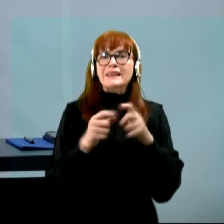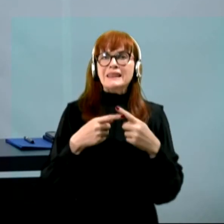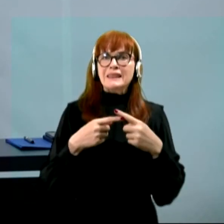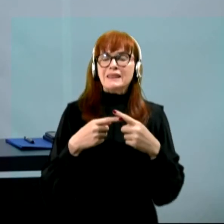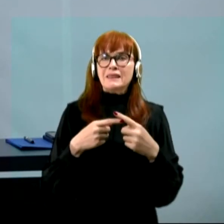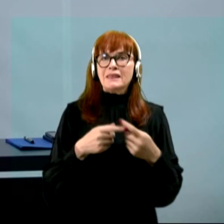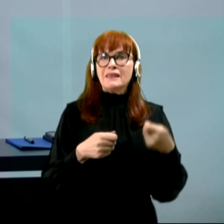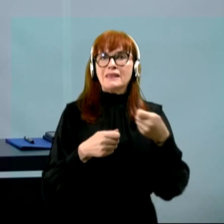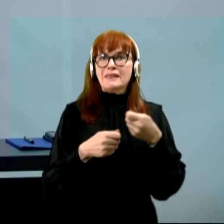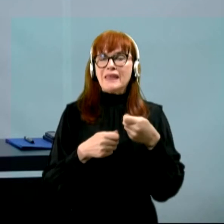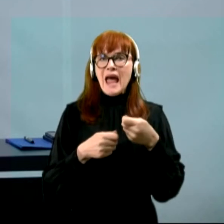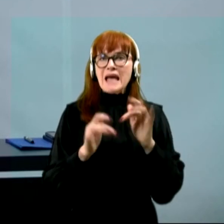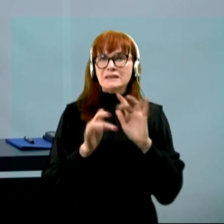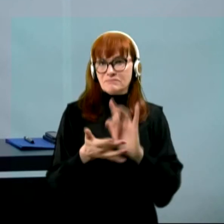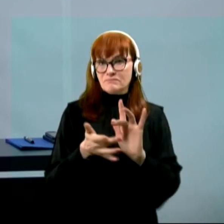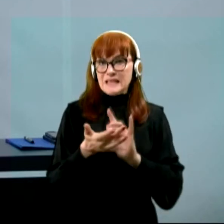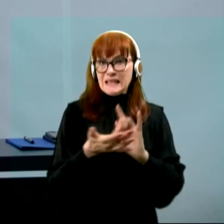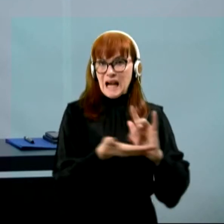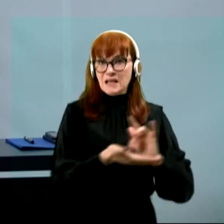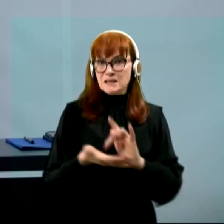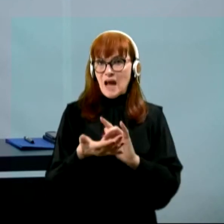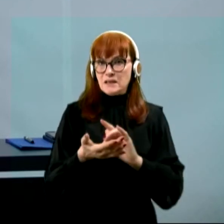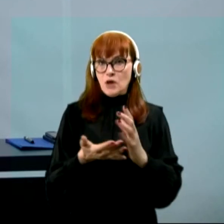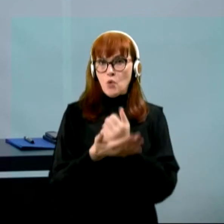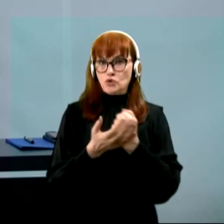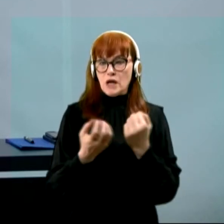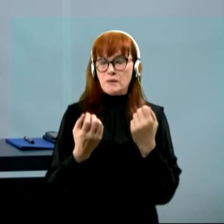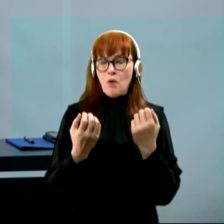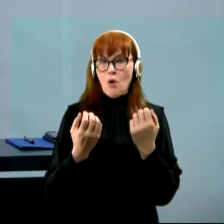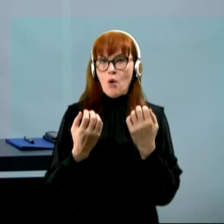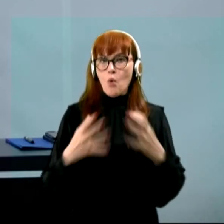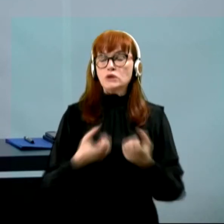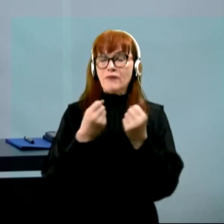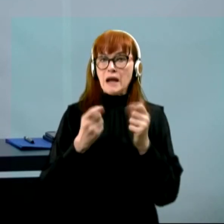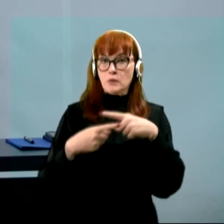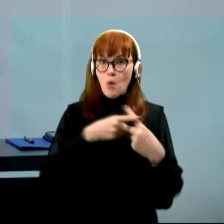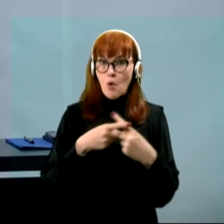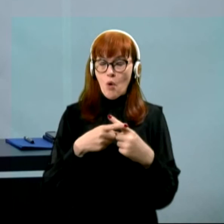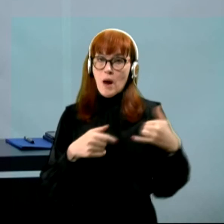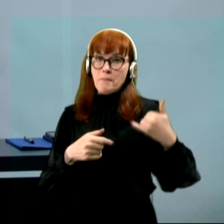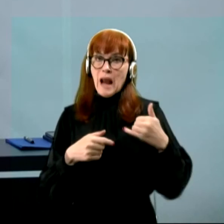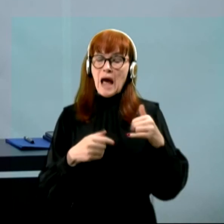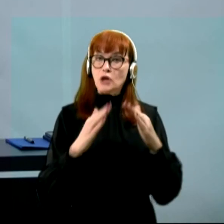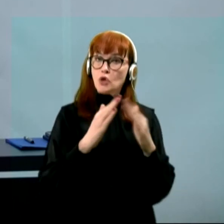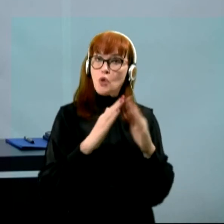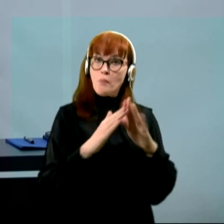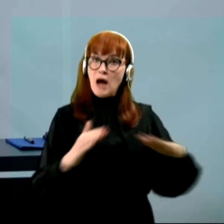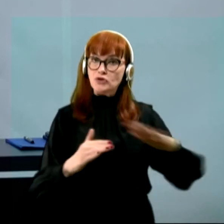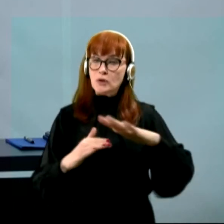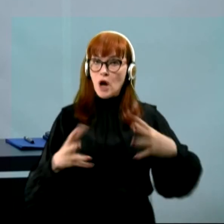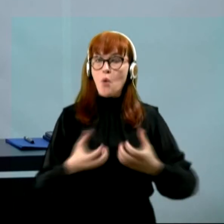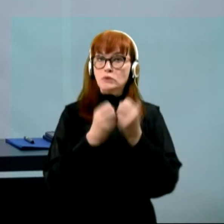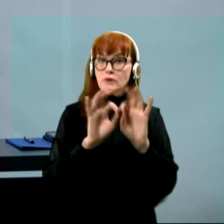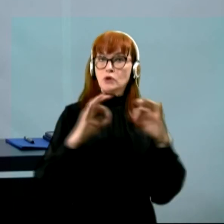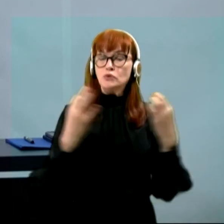že predsednih vlade, želimo ustvariti pogoje, da bodo mladi v svojem domačem kraju ustvarjali družino,